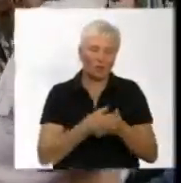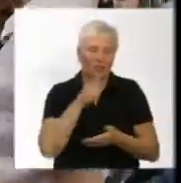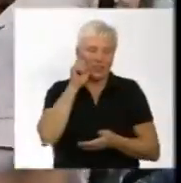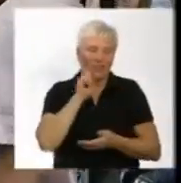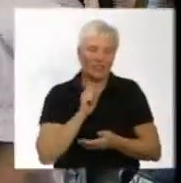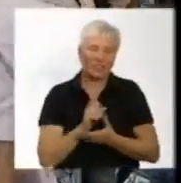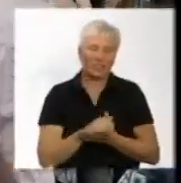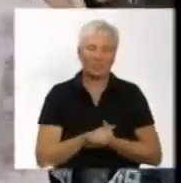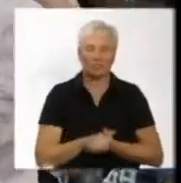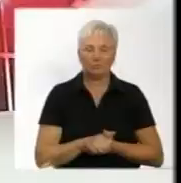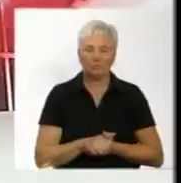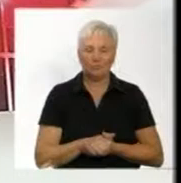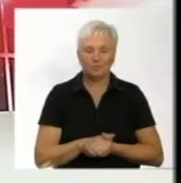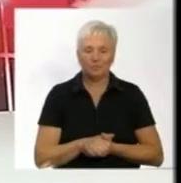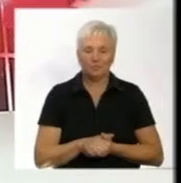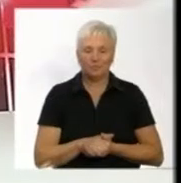Суспільному, Вінниця.